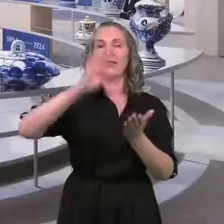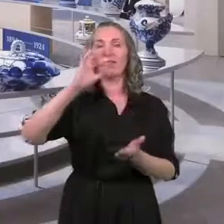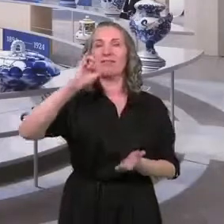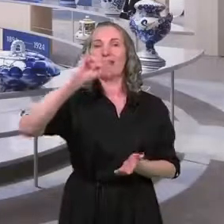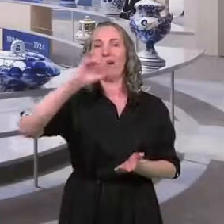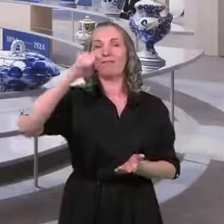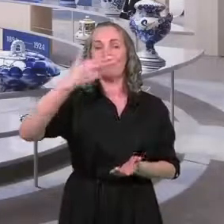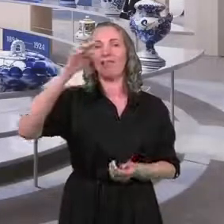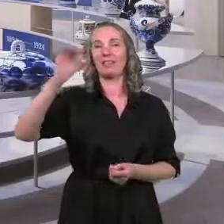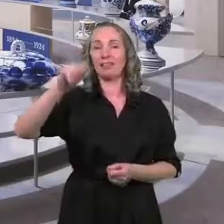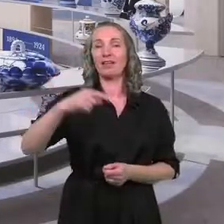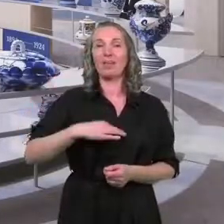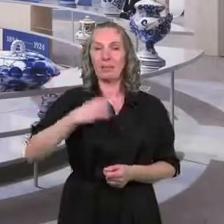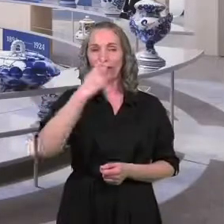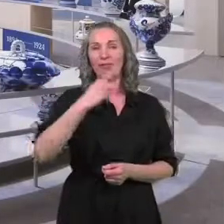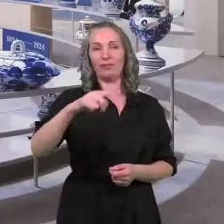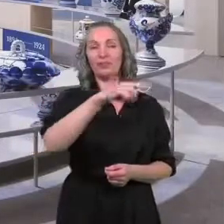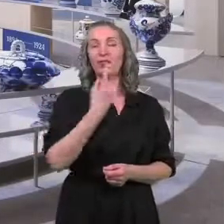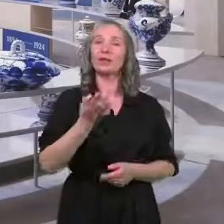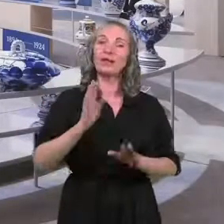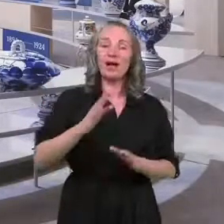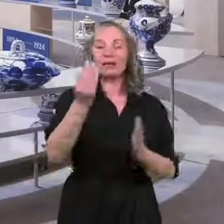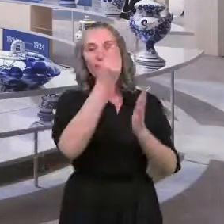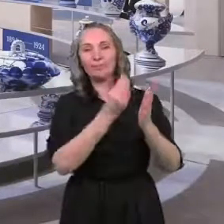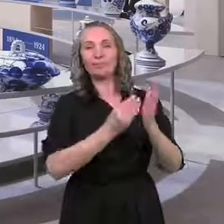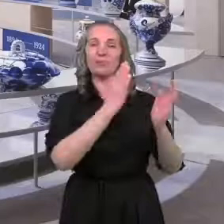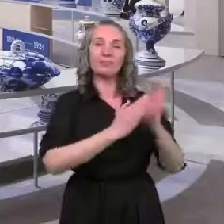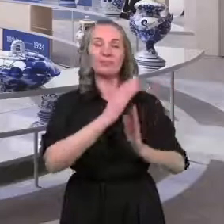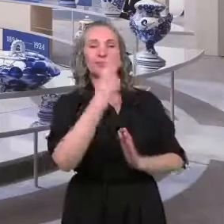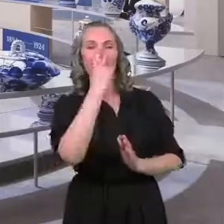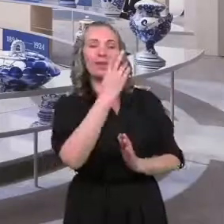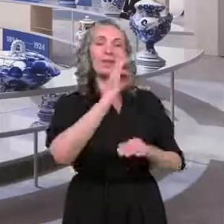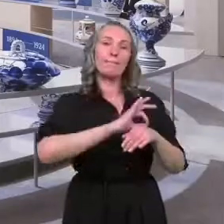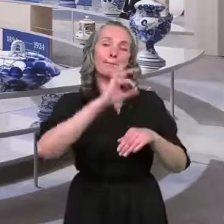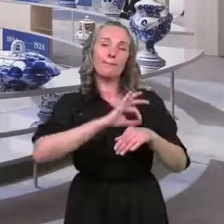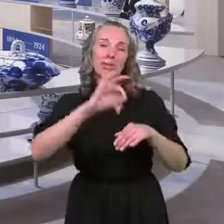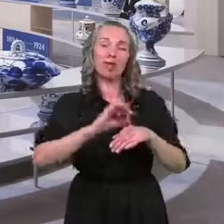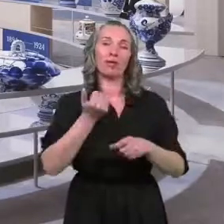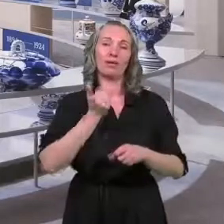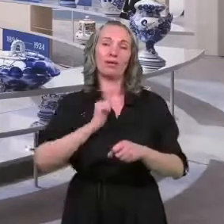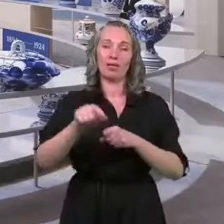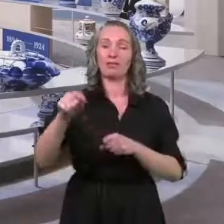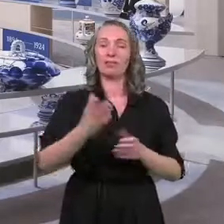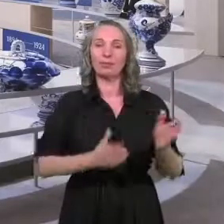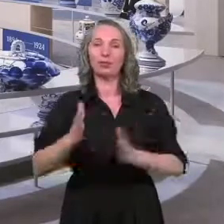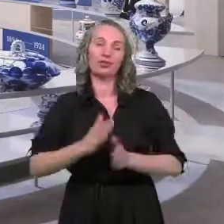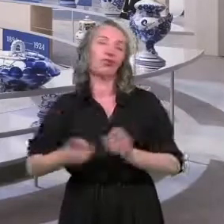Państwo widzą, to jest oczywiście na razie wizualizacja. Projekt w tej chwili jest przygotowywany.